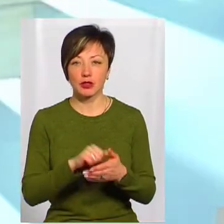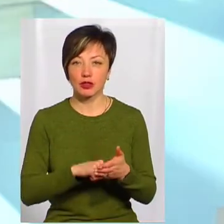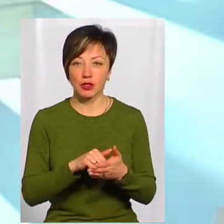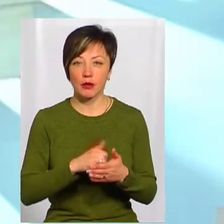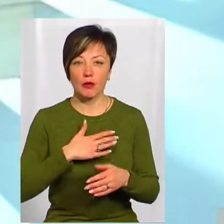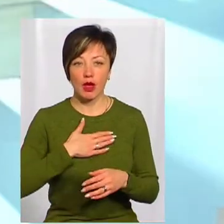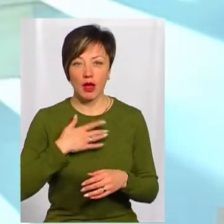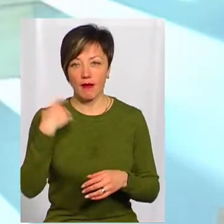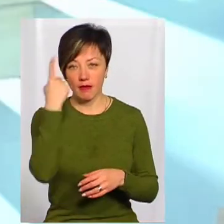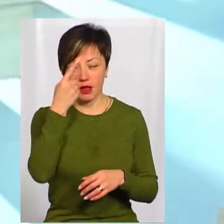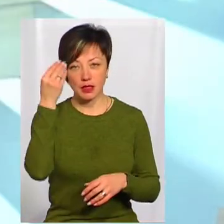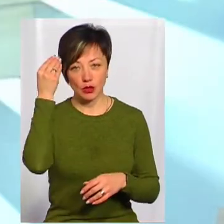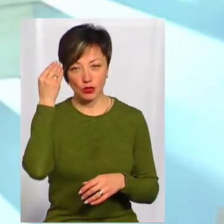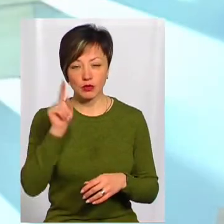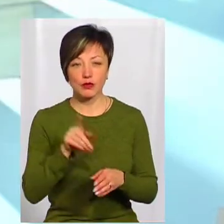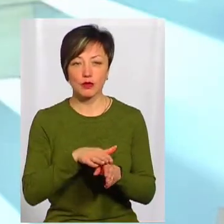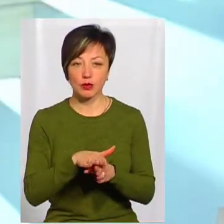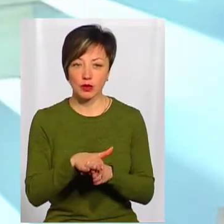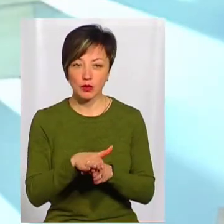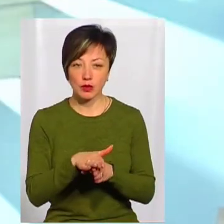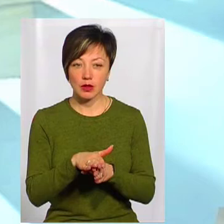власна моя думка, що там відбулося.